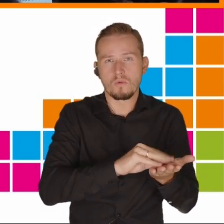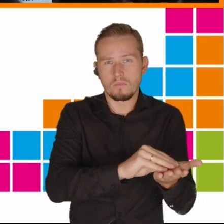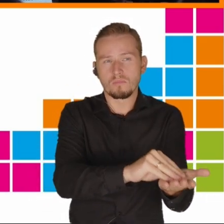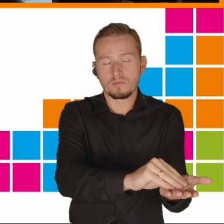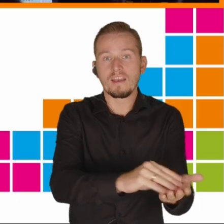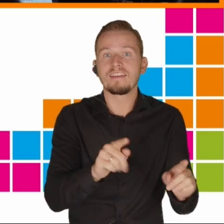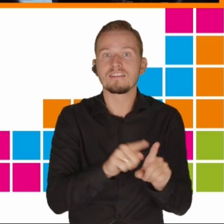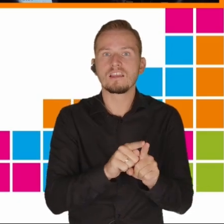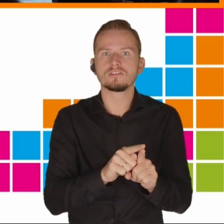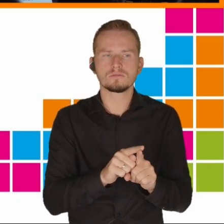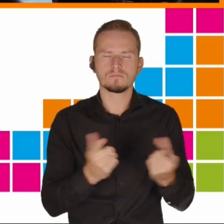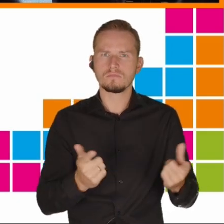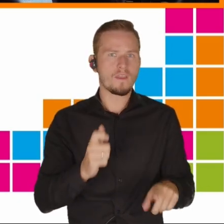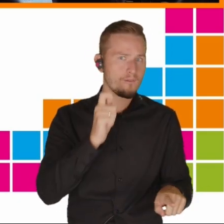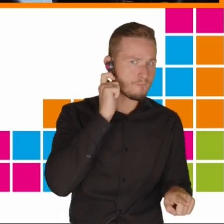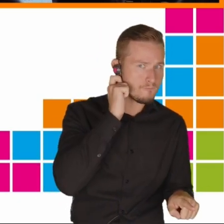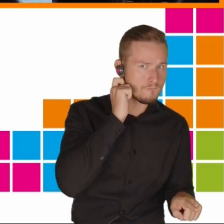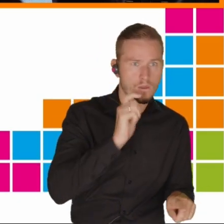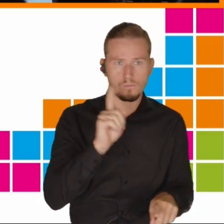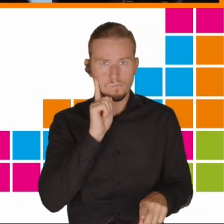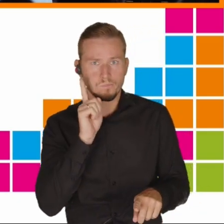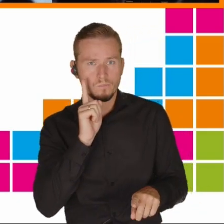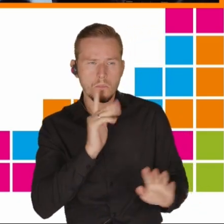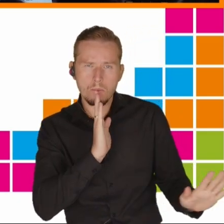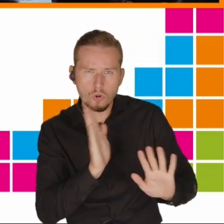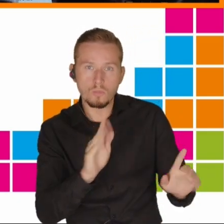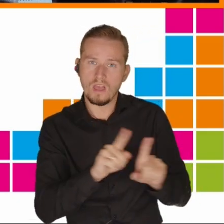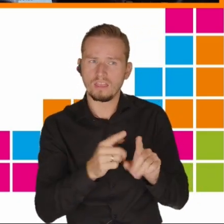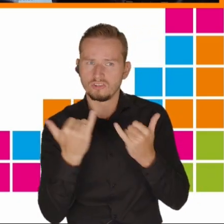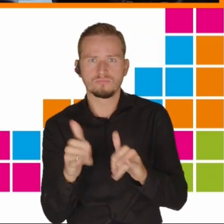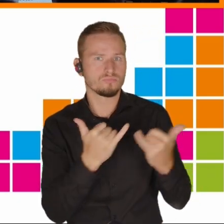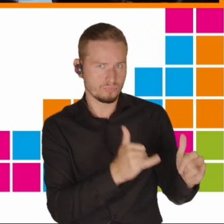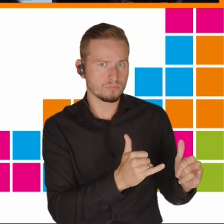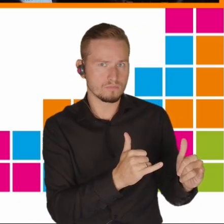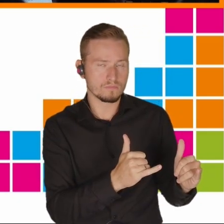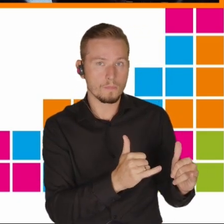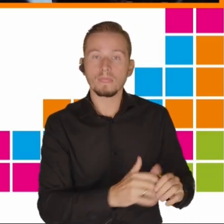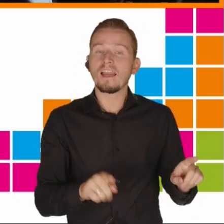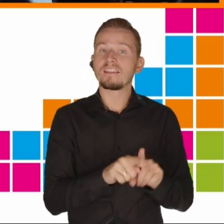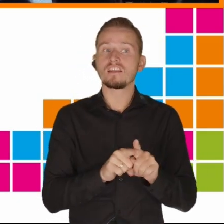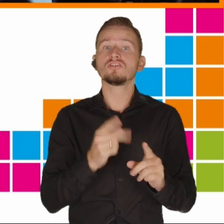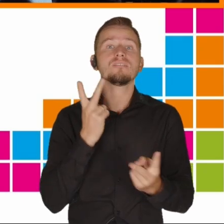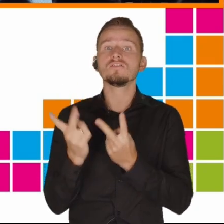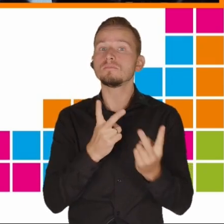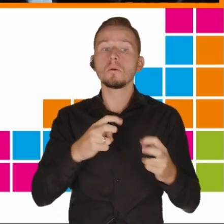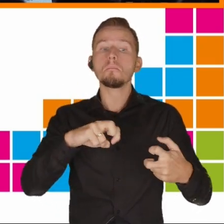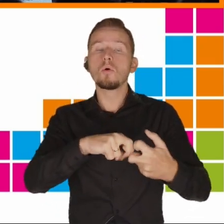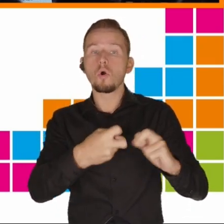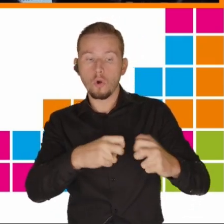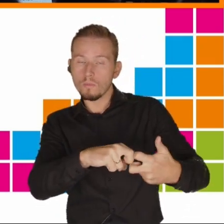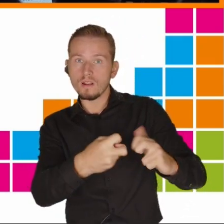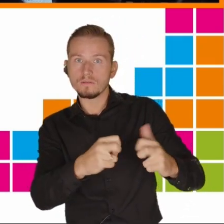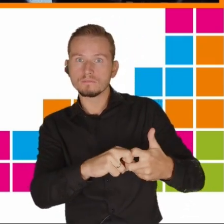pomiędzy dziewczynami i chłopcami, ale widzimy tutaj także problemy związane z